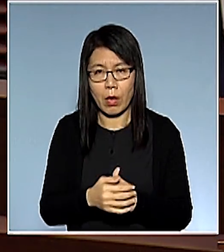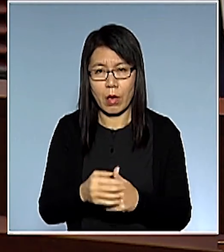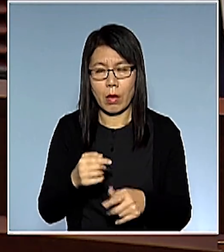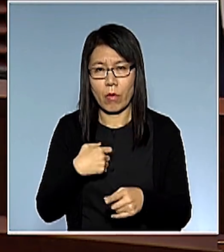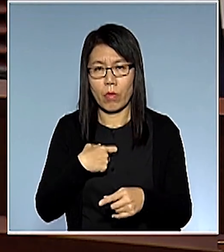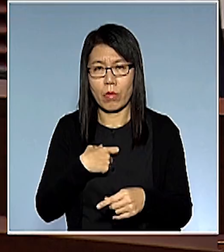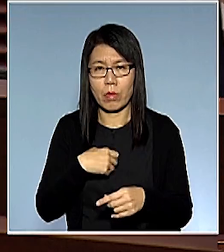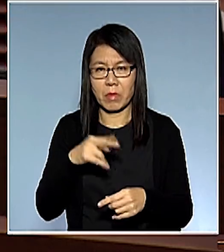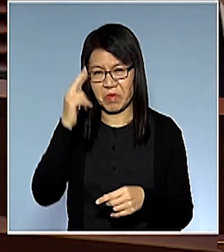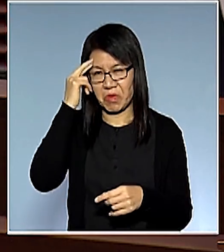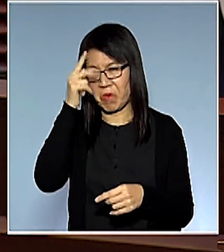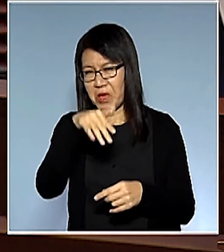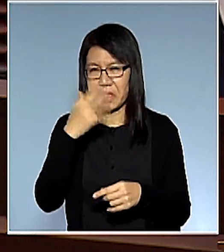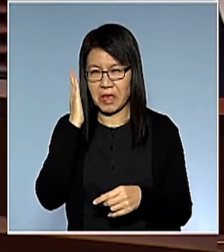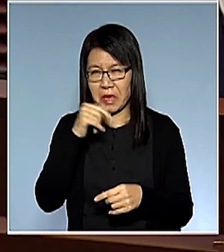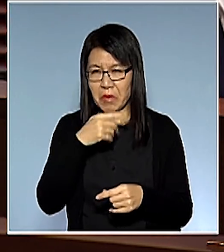這傻子挺有趣的